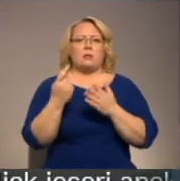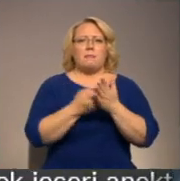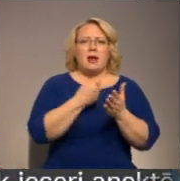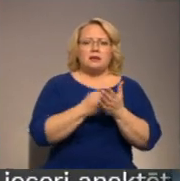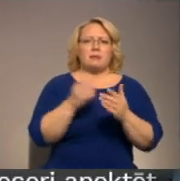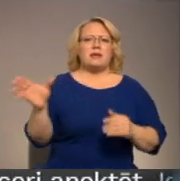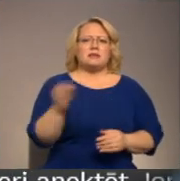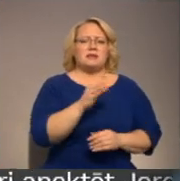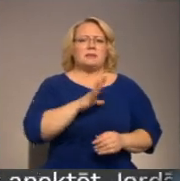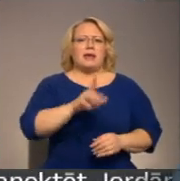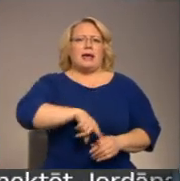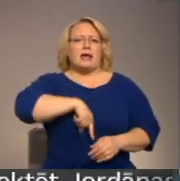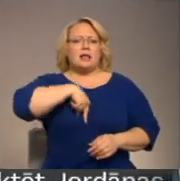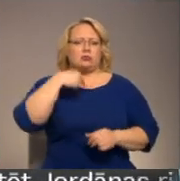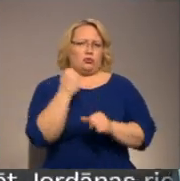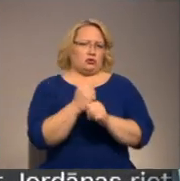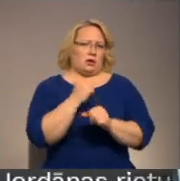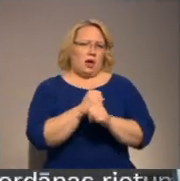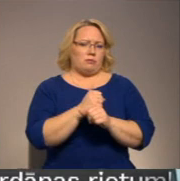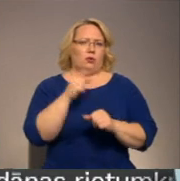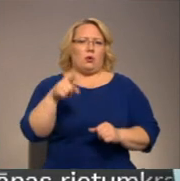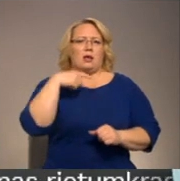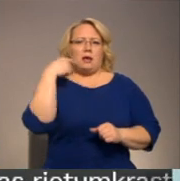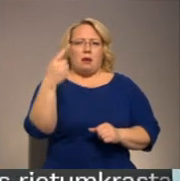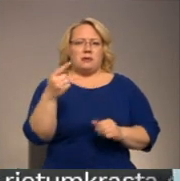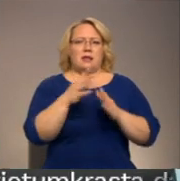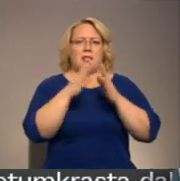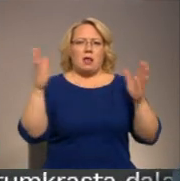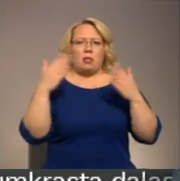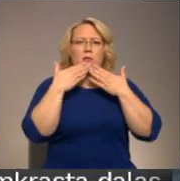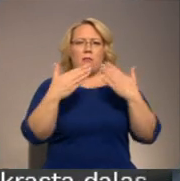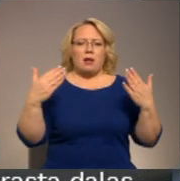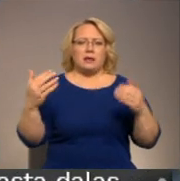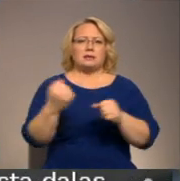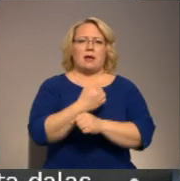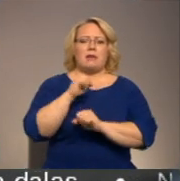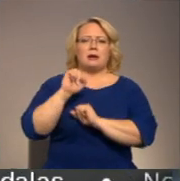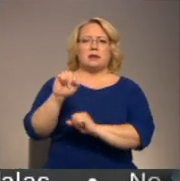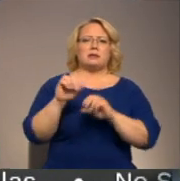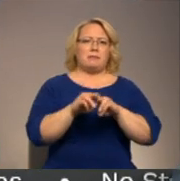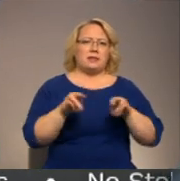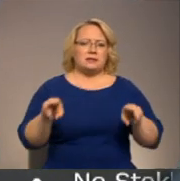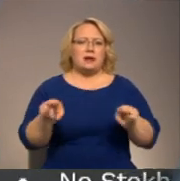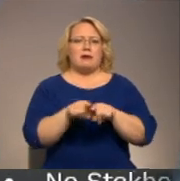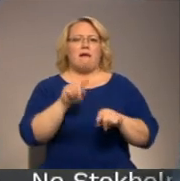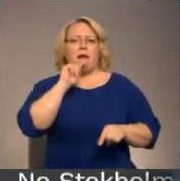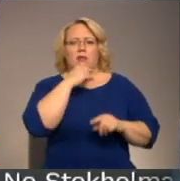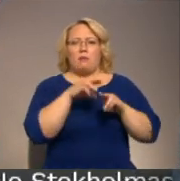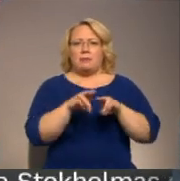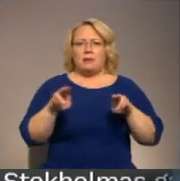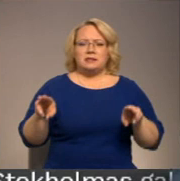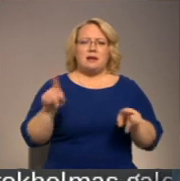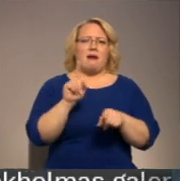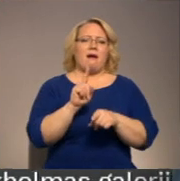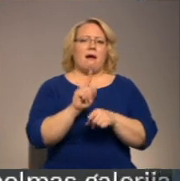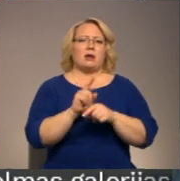tas bija ilgstošs darbs, kur jāpasaka lielu paldies ir gan aizsardzības ministrijai, gan ekonomikas ministrijai,